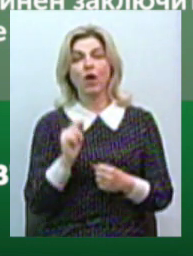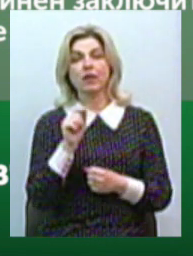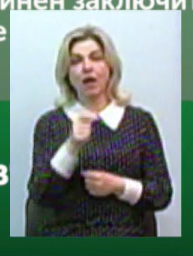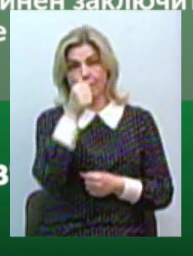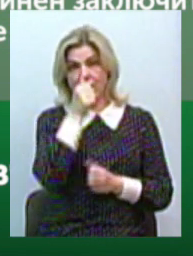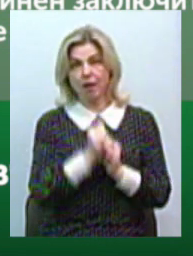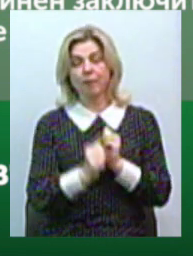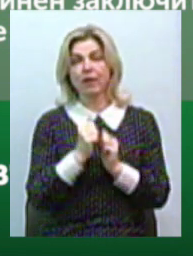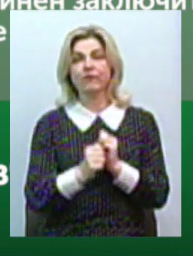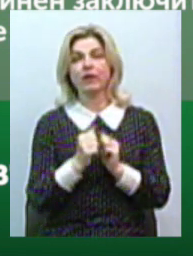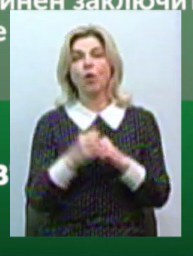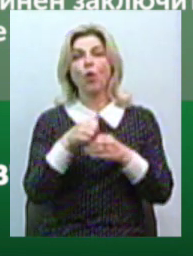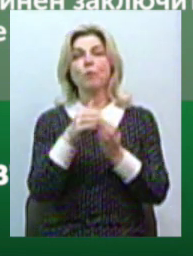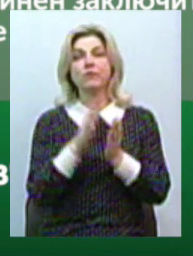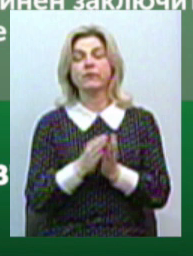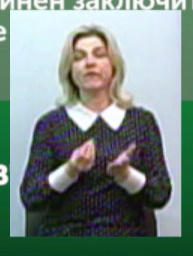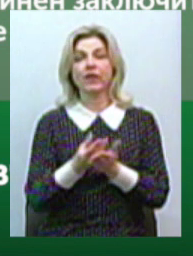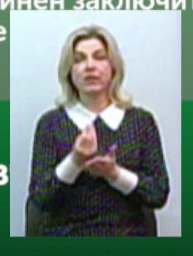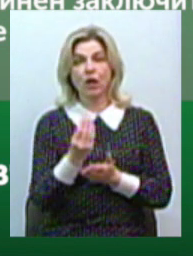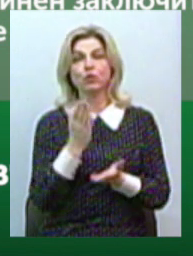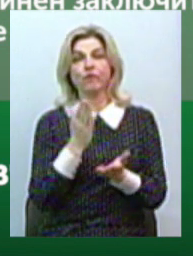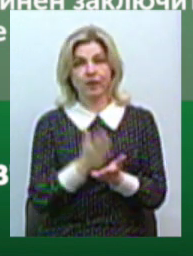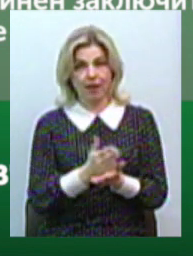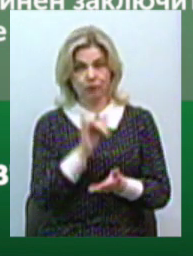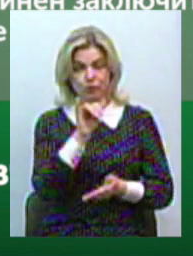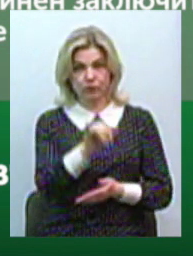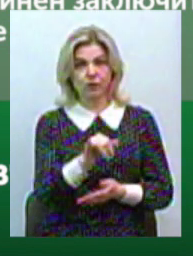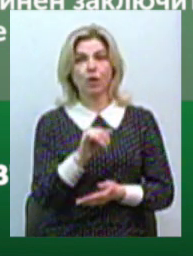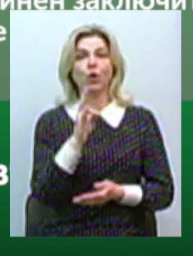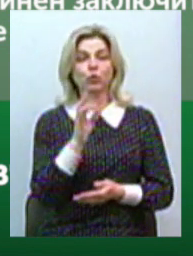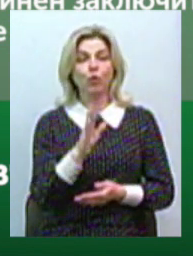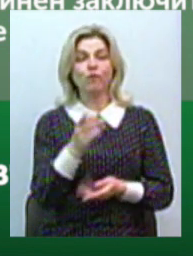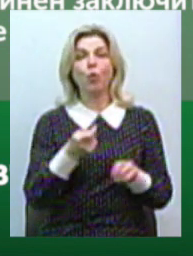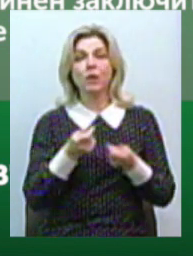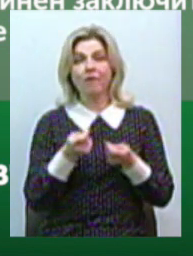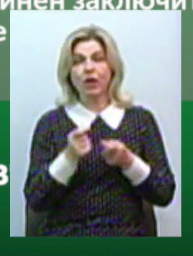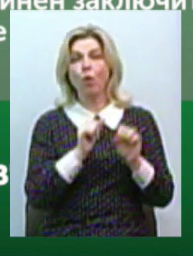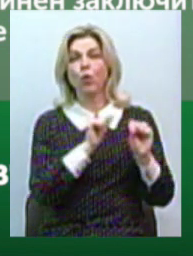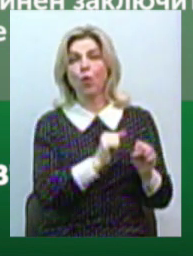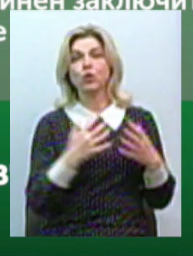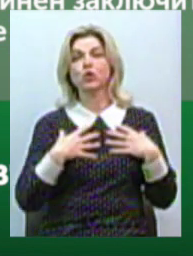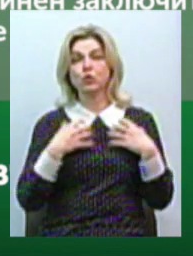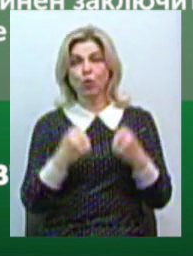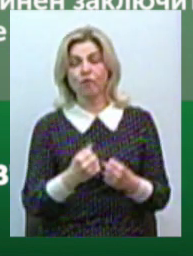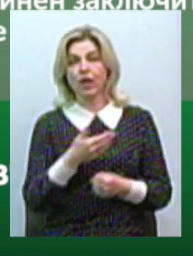обсяг фінансів у ній є, але ми, управління охорони здоров'я, не є